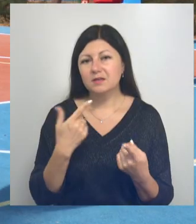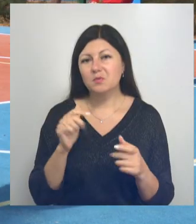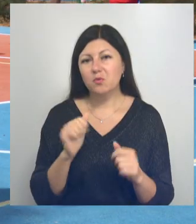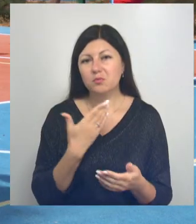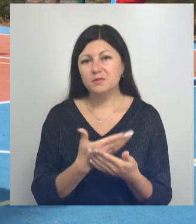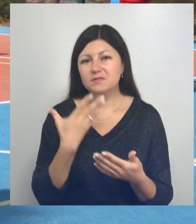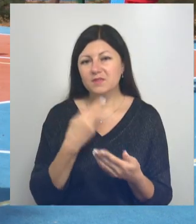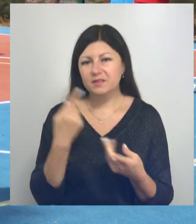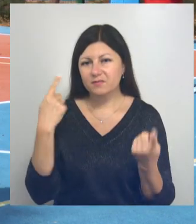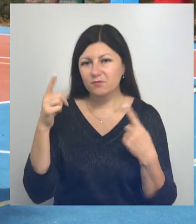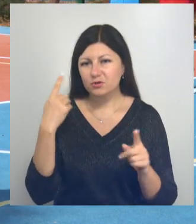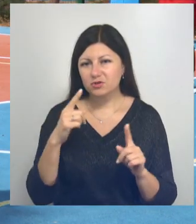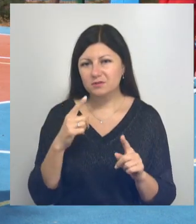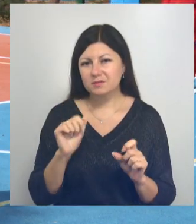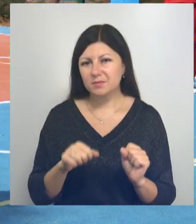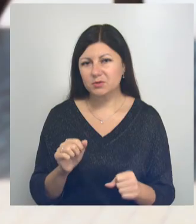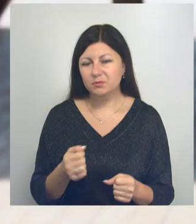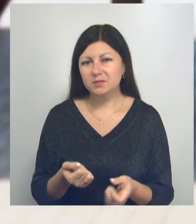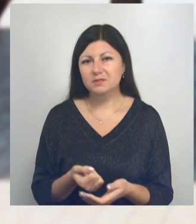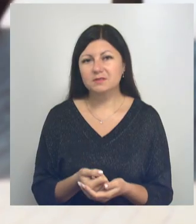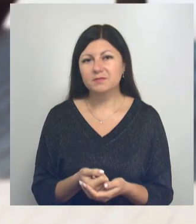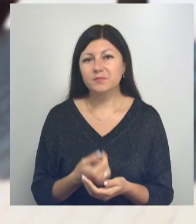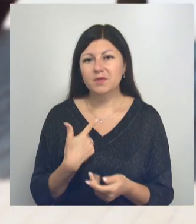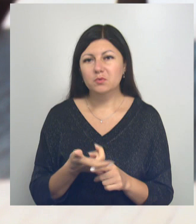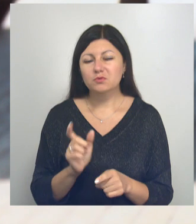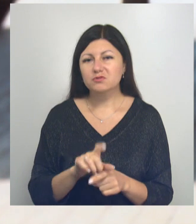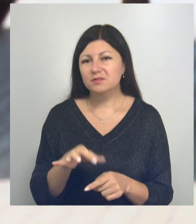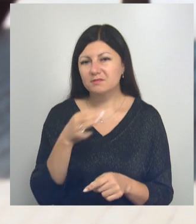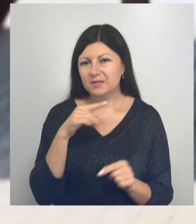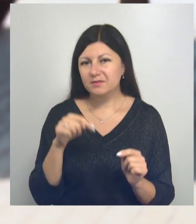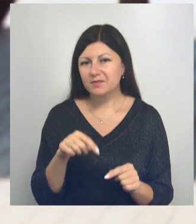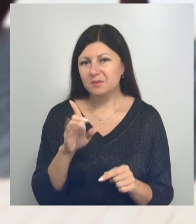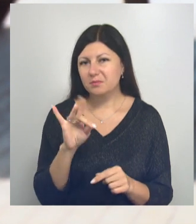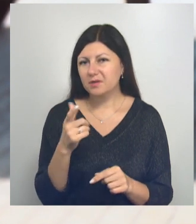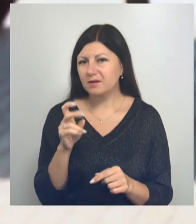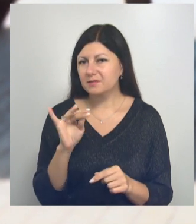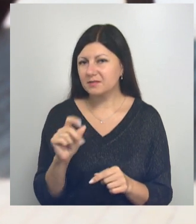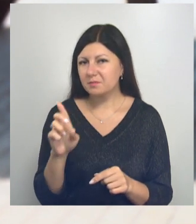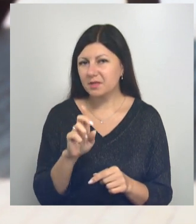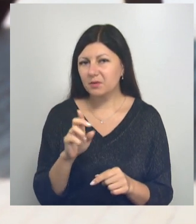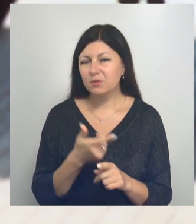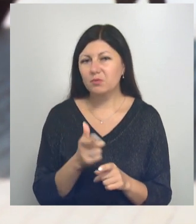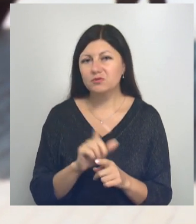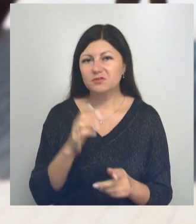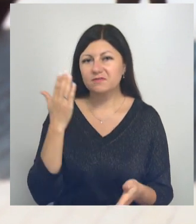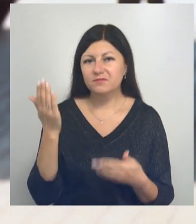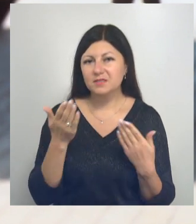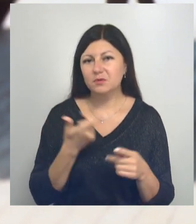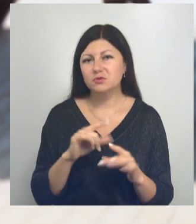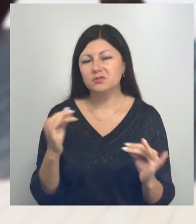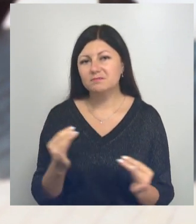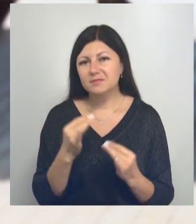проявить свои творческие способности. Мне очень нравится в Бригантине Белогорье. Здесь очень весело, очень